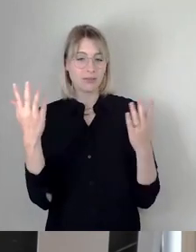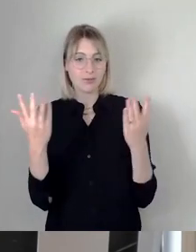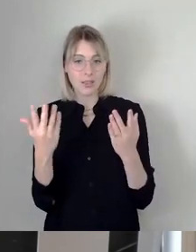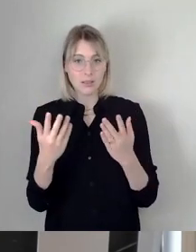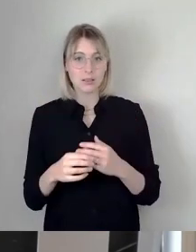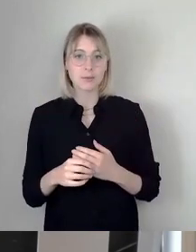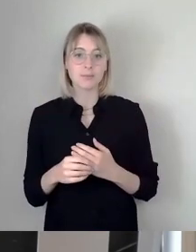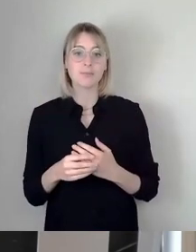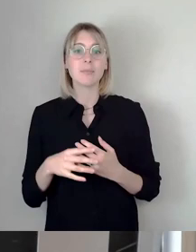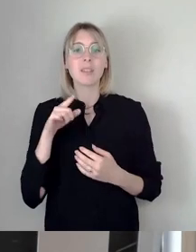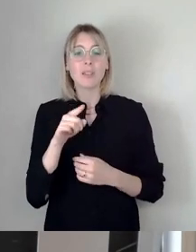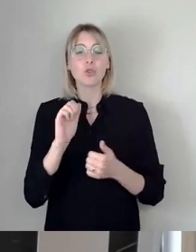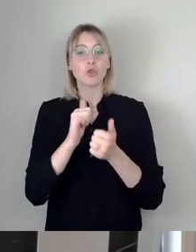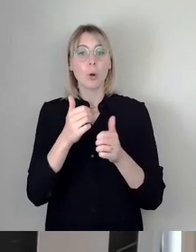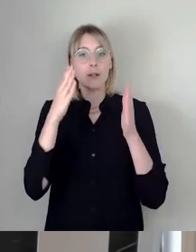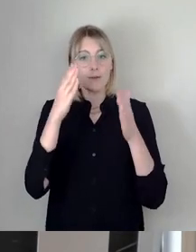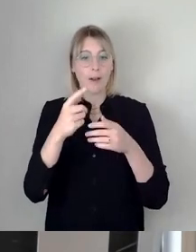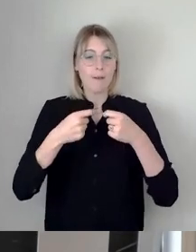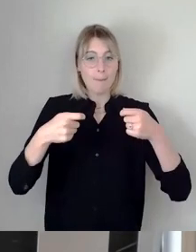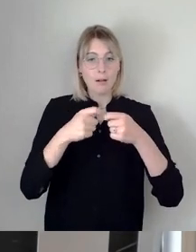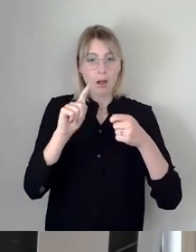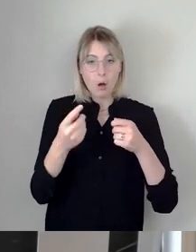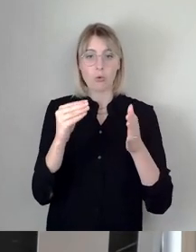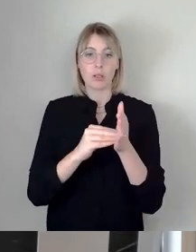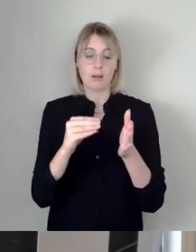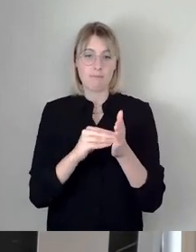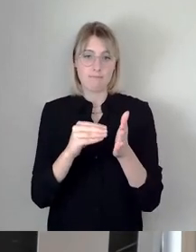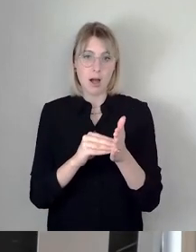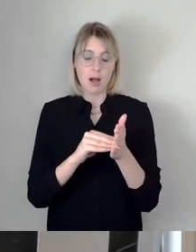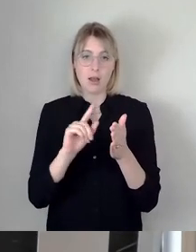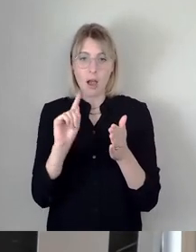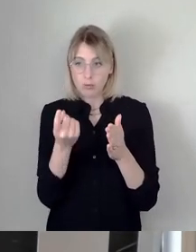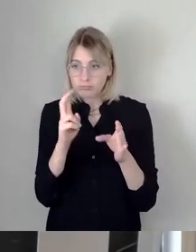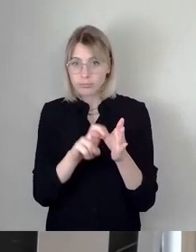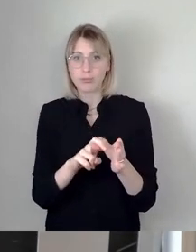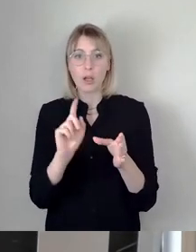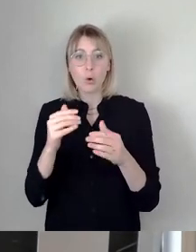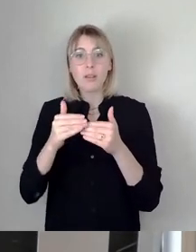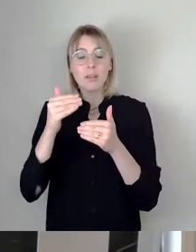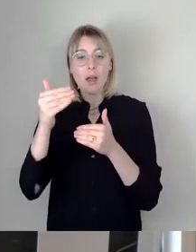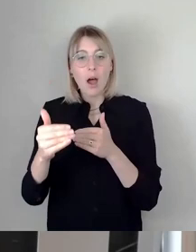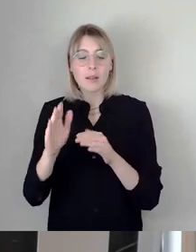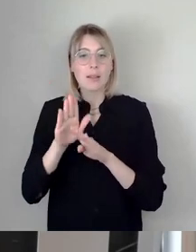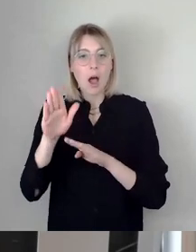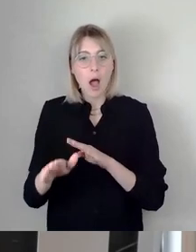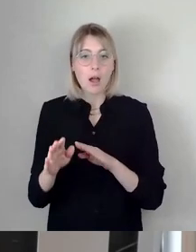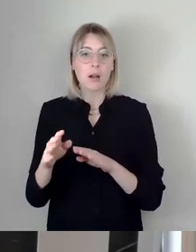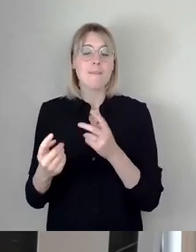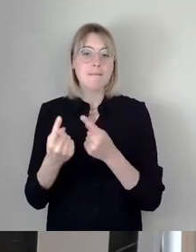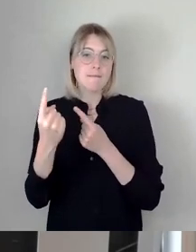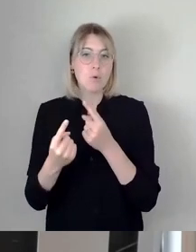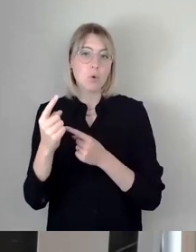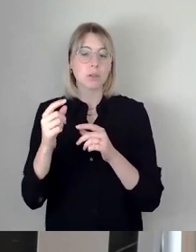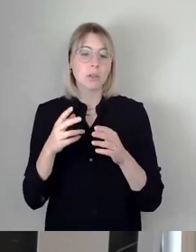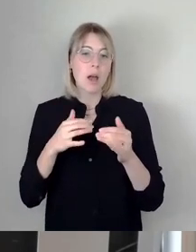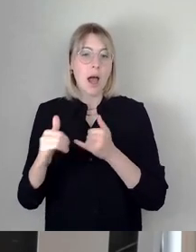dort sind die Sportfachverbände eingebunden. Dort werden die Nachwuchsathleten, die jetzt vielleicht im Leistungssport oder im Breitensport sind,